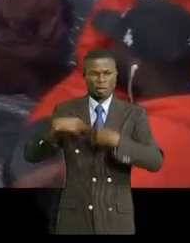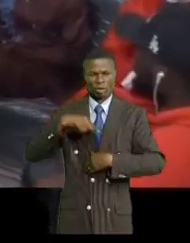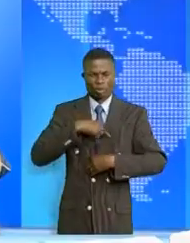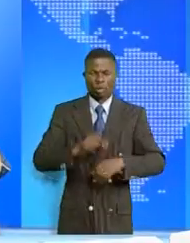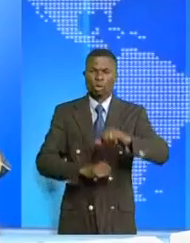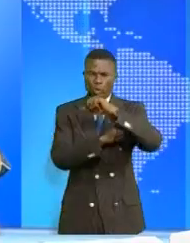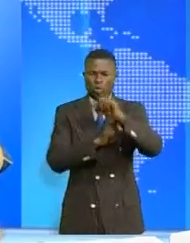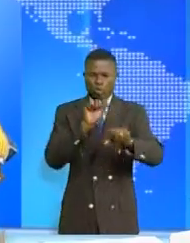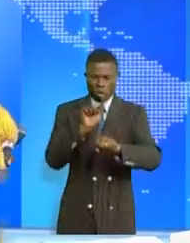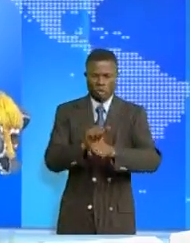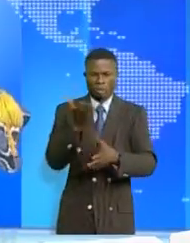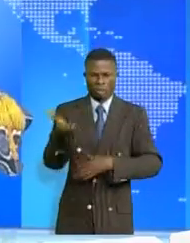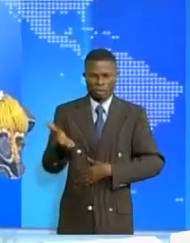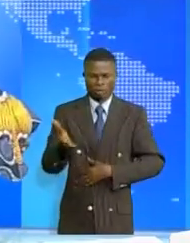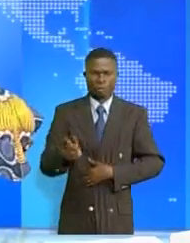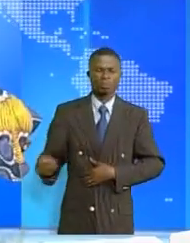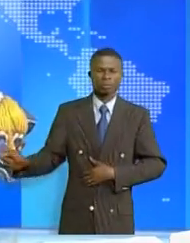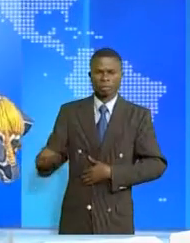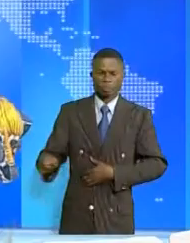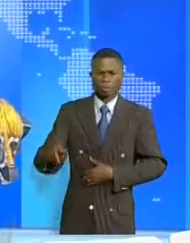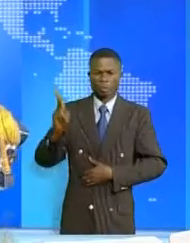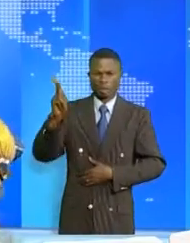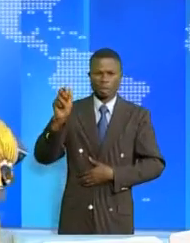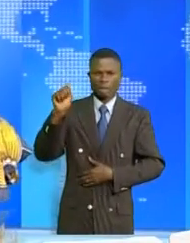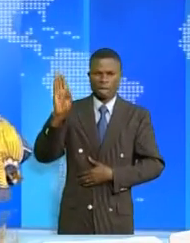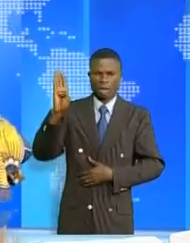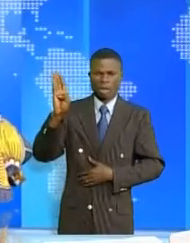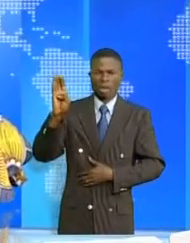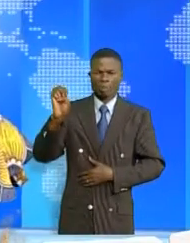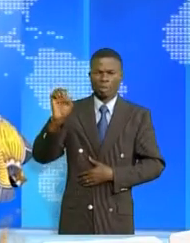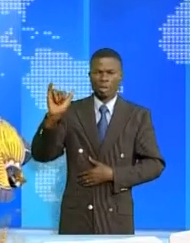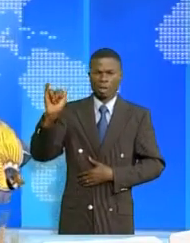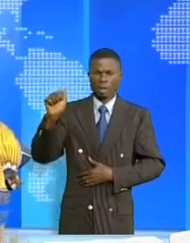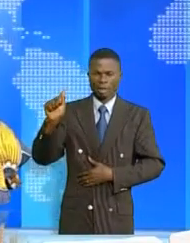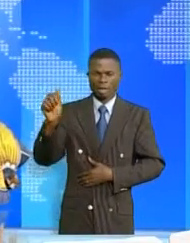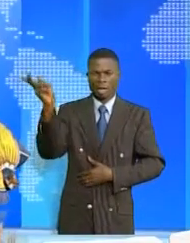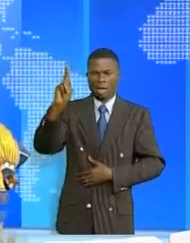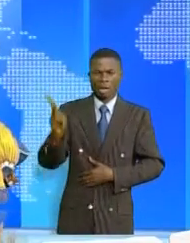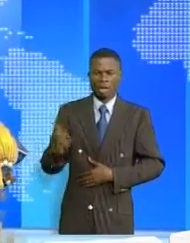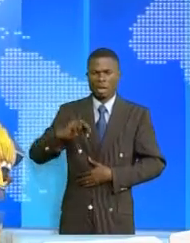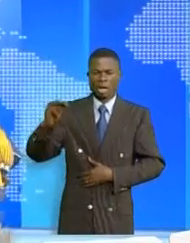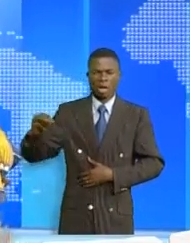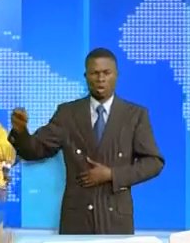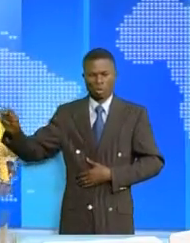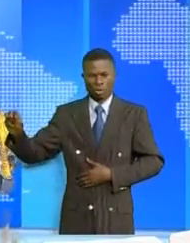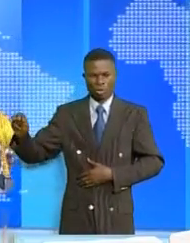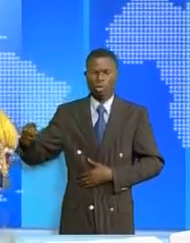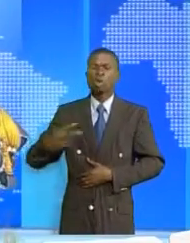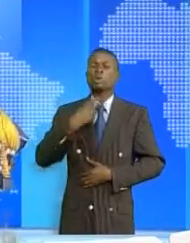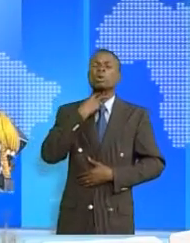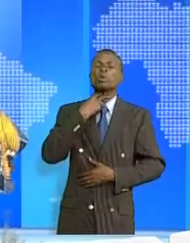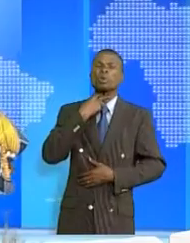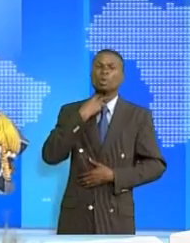soutien. Le territoire de Kabaya Kamuanga nous sommes là au Kassai oriental et presque enclavé